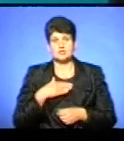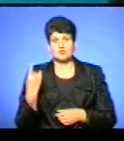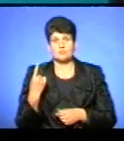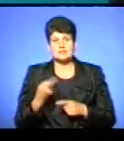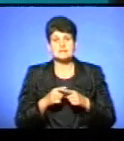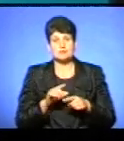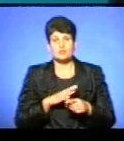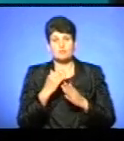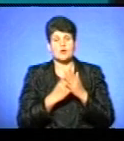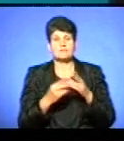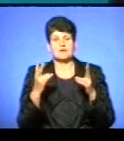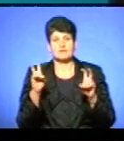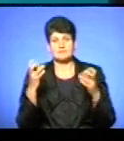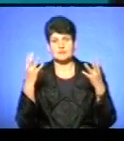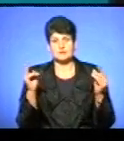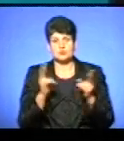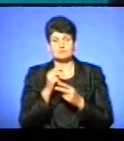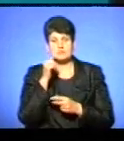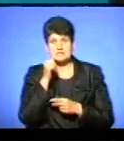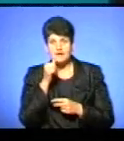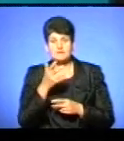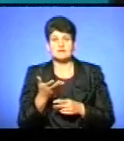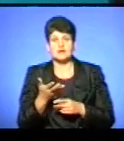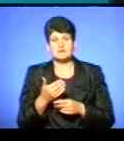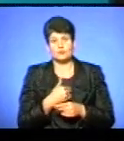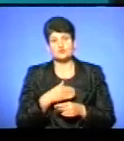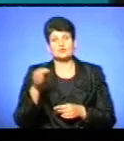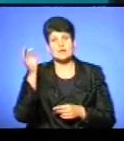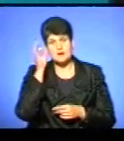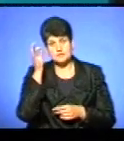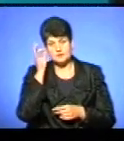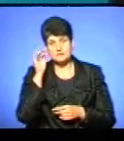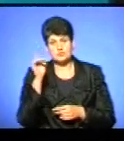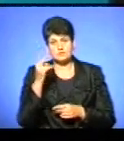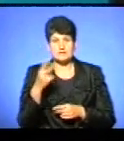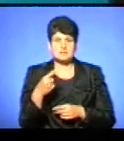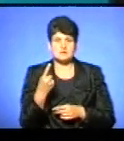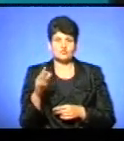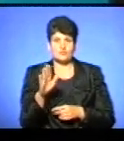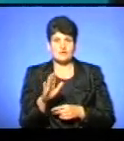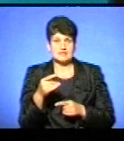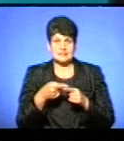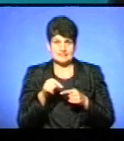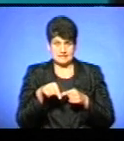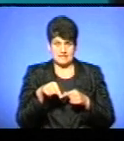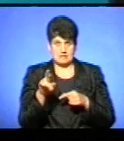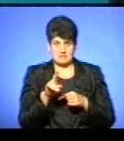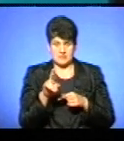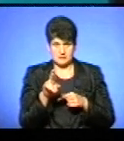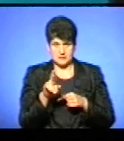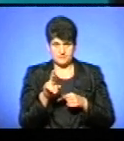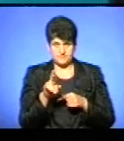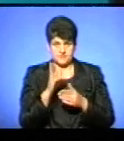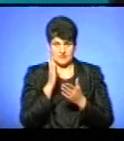програма «Тема дня». Зустрінемося завтра у цій же порі, але, принагідно, хочу нагадати, що вже 21 вересня, цієї п'ятниці,